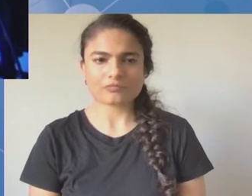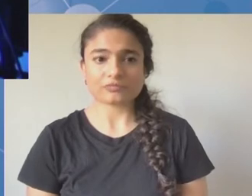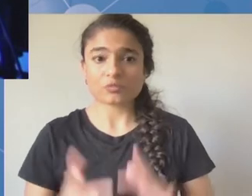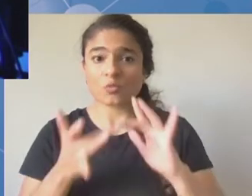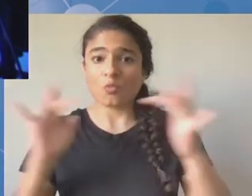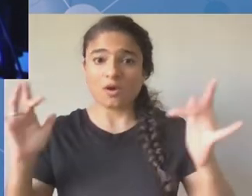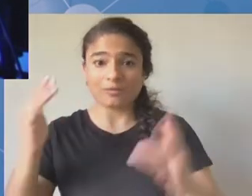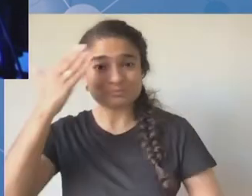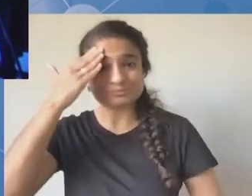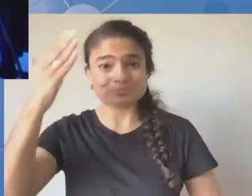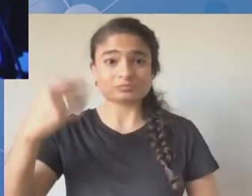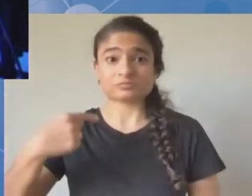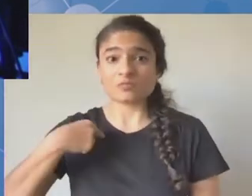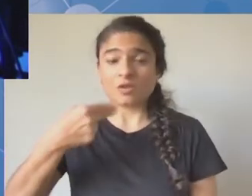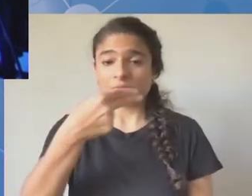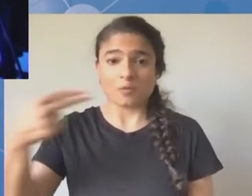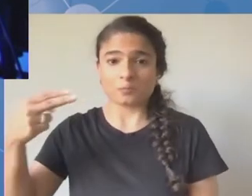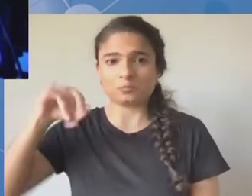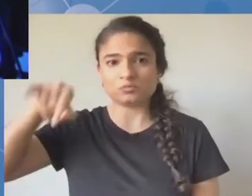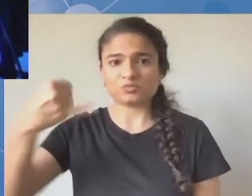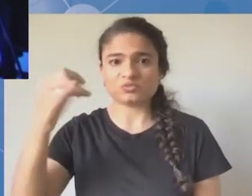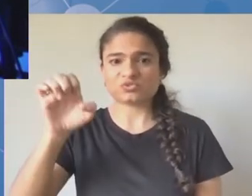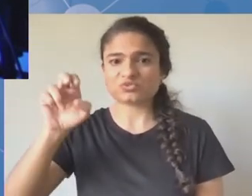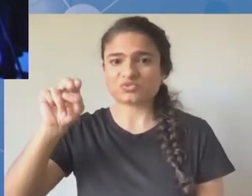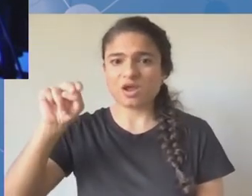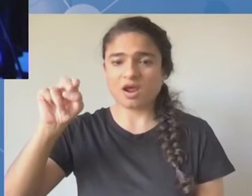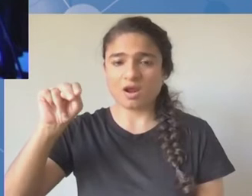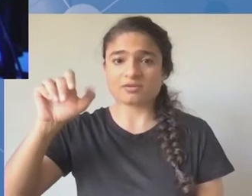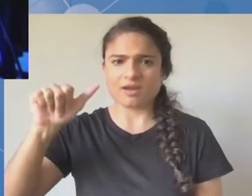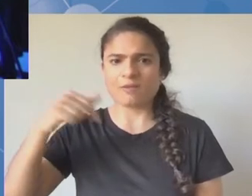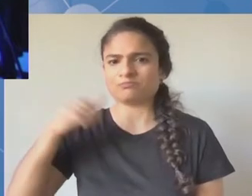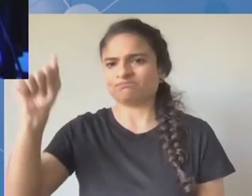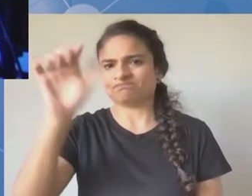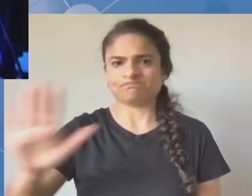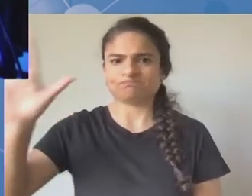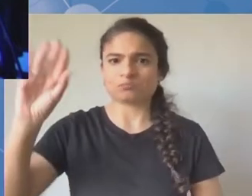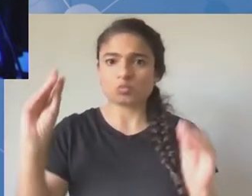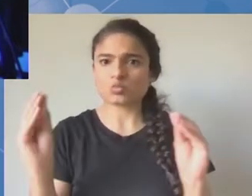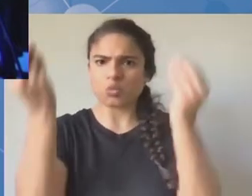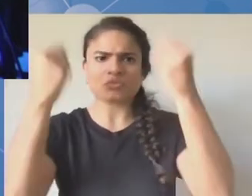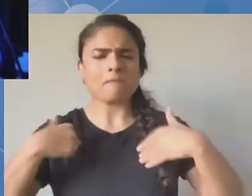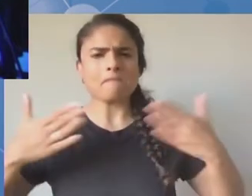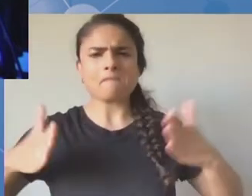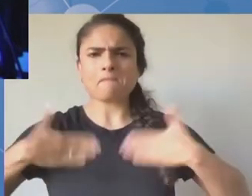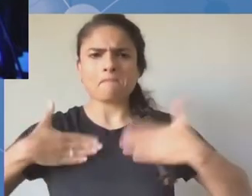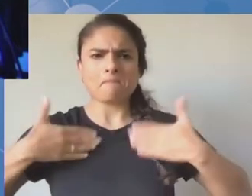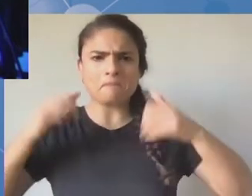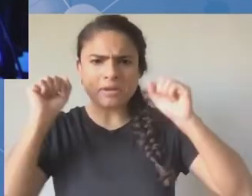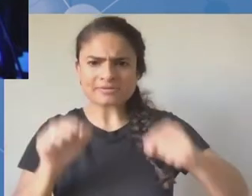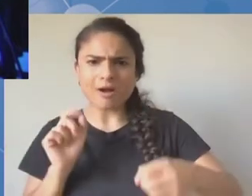Jestem przedstawicielką inicjatywy IGF